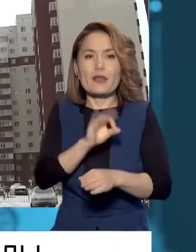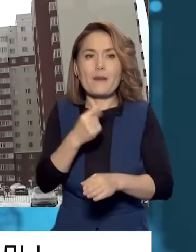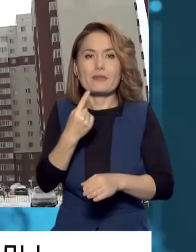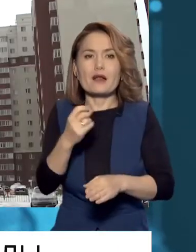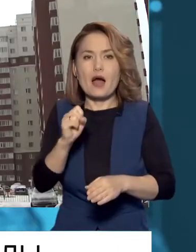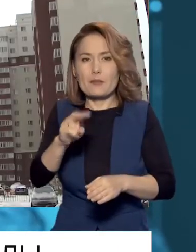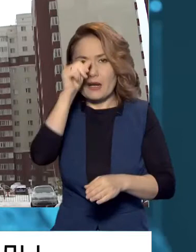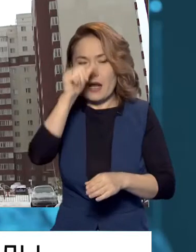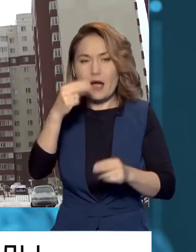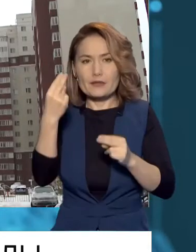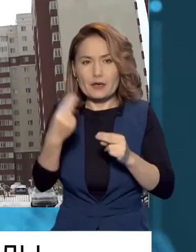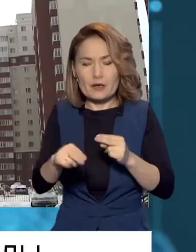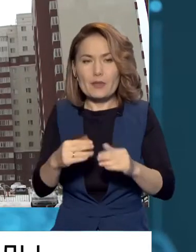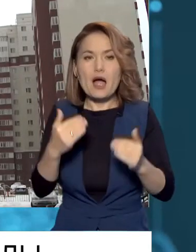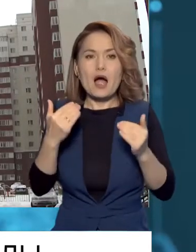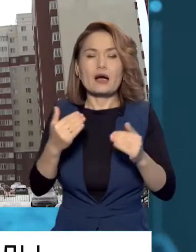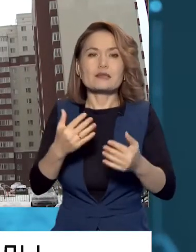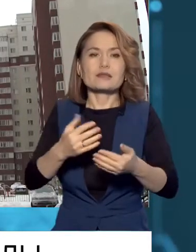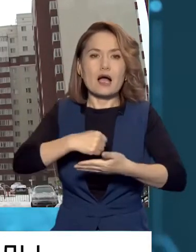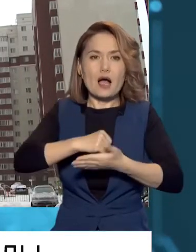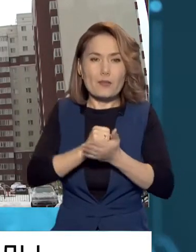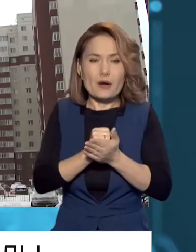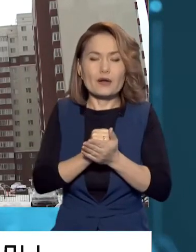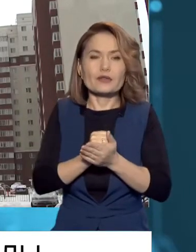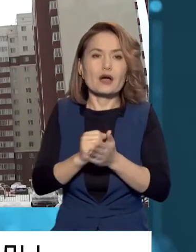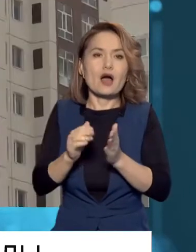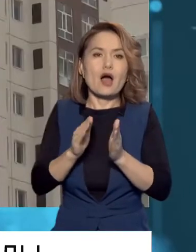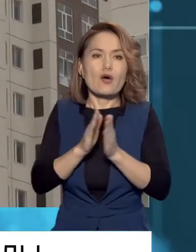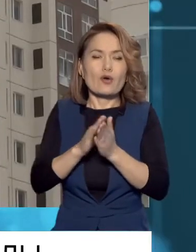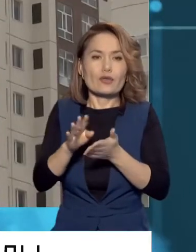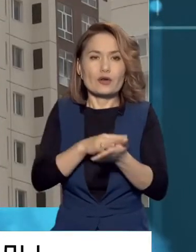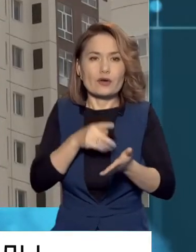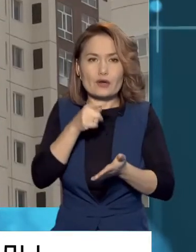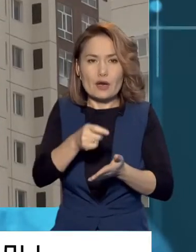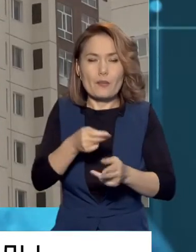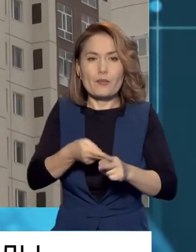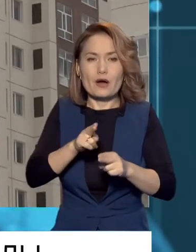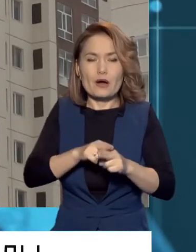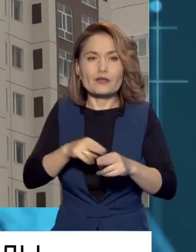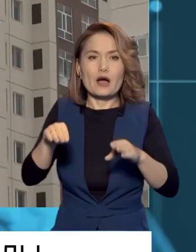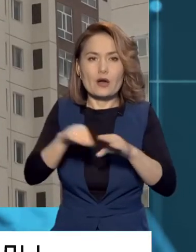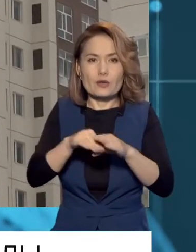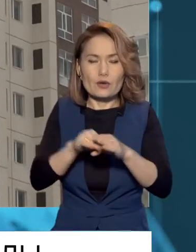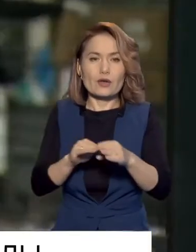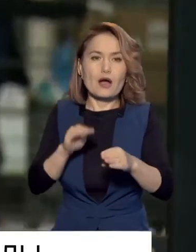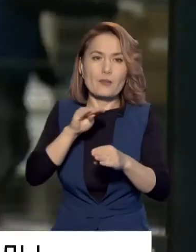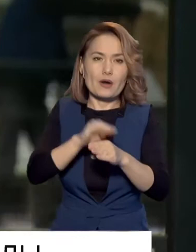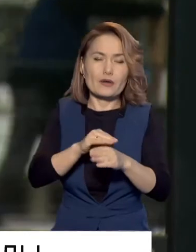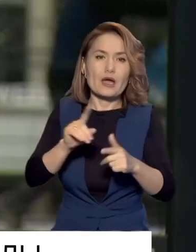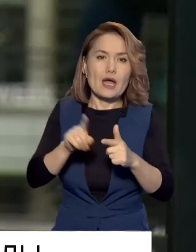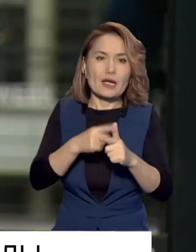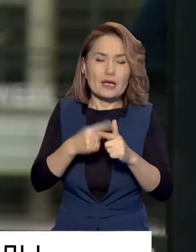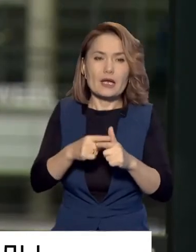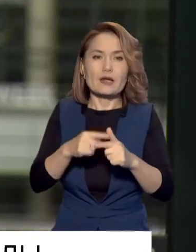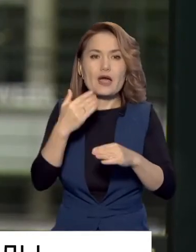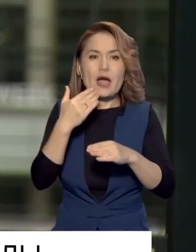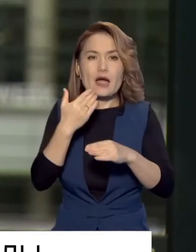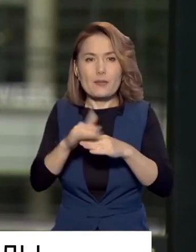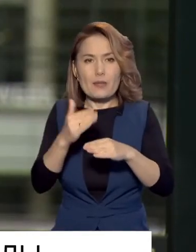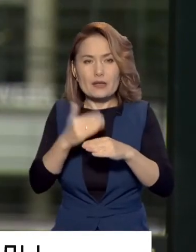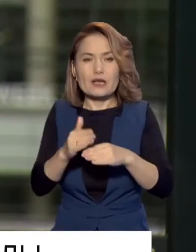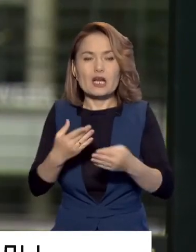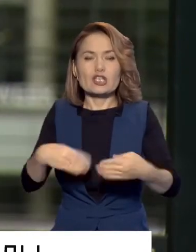аяқтылар. Оның үсіне қазір қабылданып жатқан өтніштердің көбі депозиттерді толықтыруға. Немесе ипотеканы жабылға